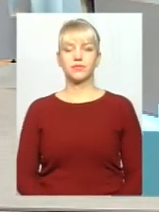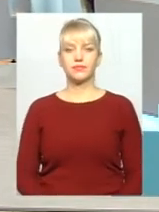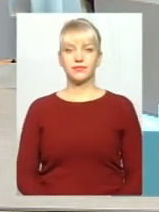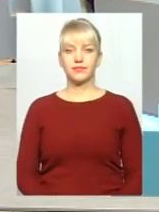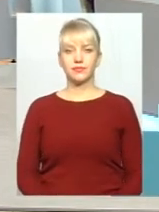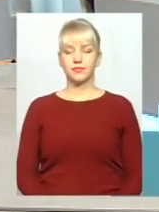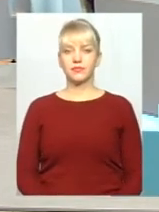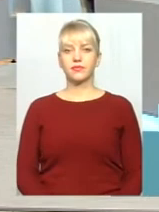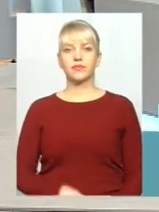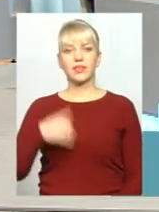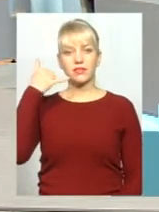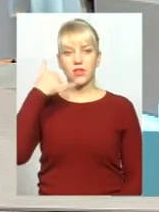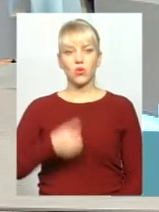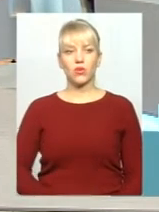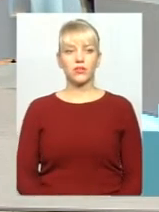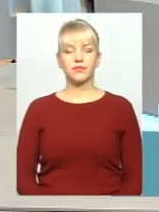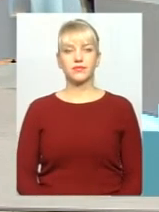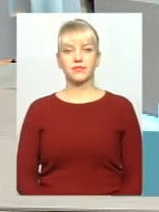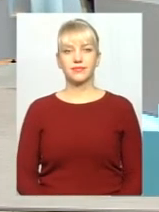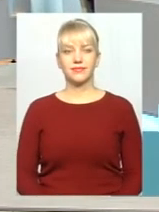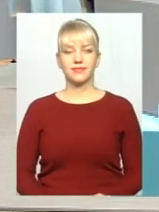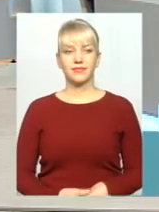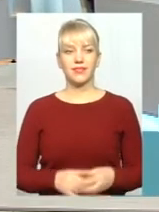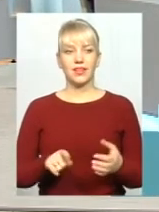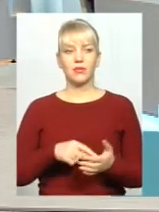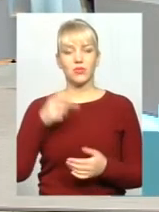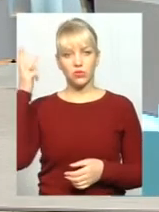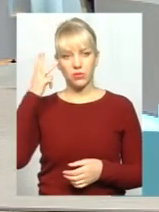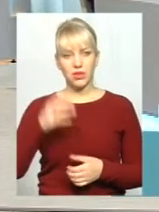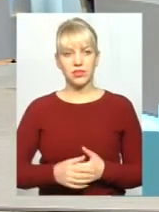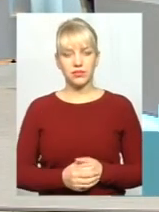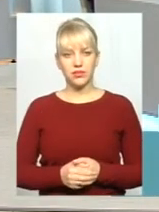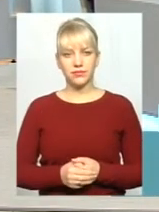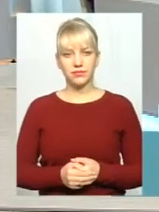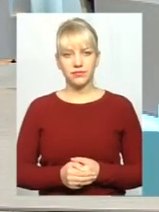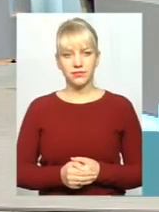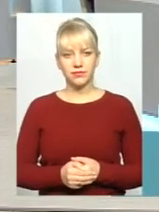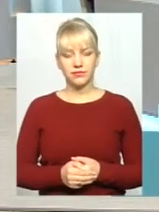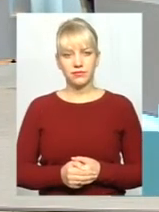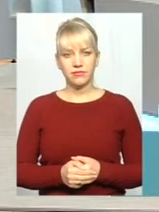послухаємо. Доброго вечора. Алло, місто Хмельниць. Доброго вечора. Доброго вечора, ми послухаємо.